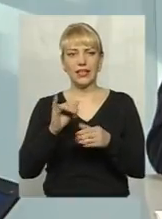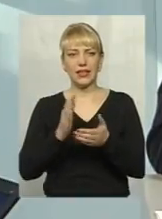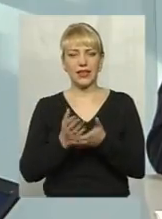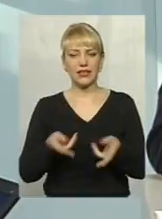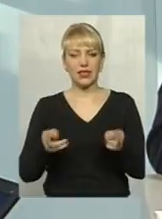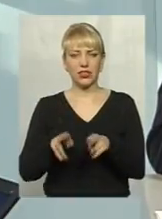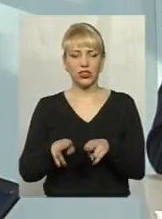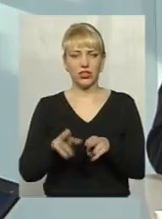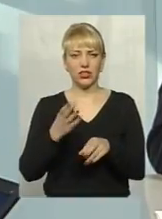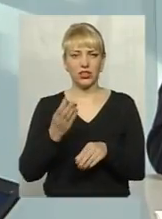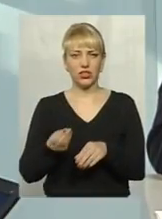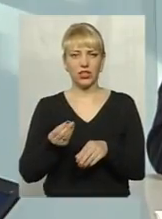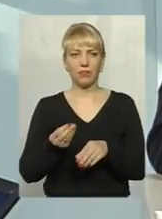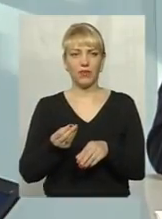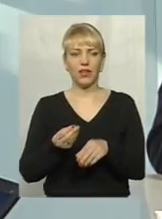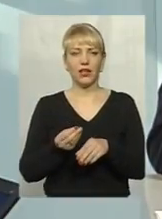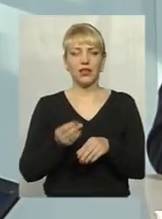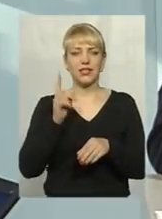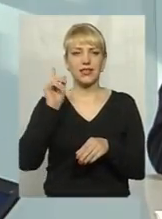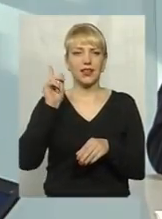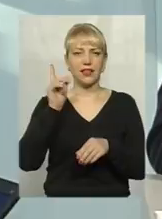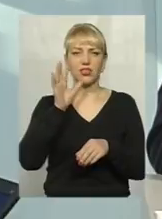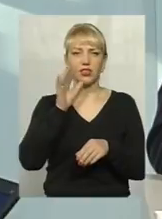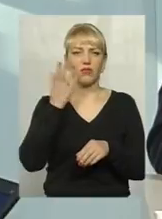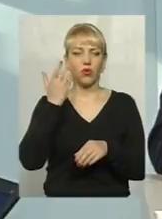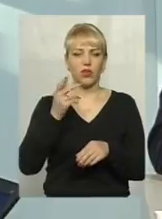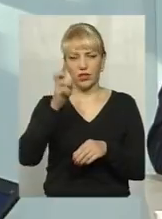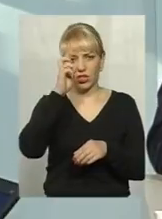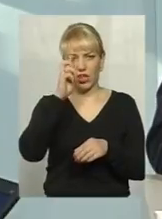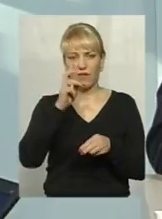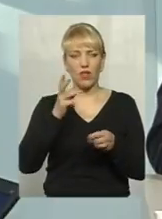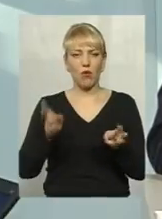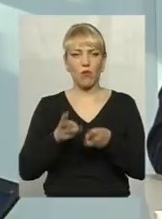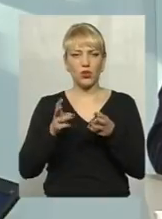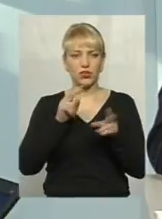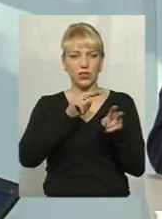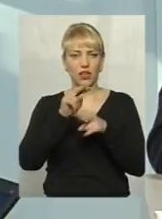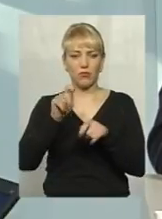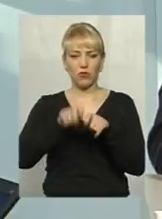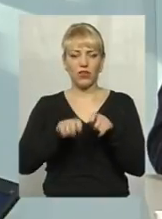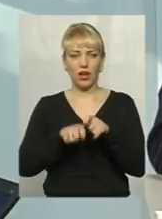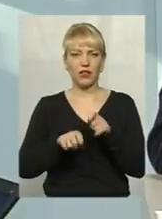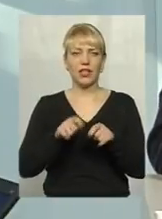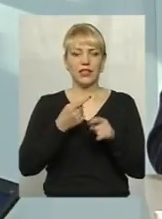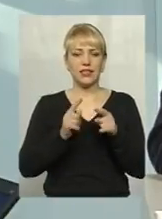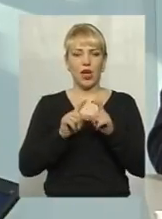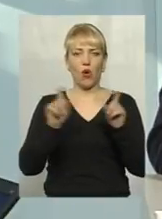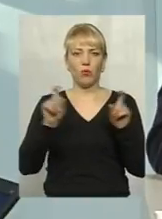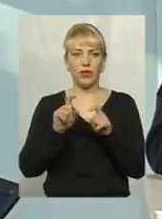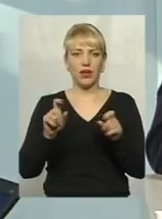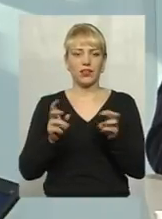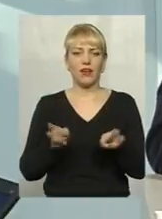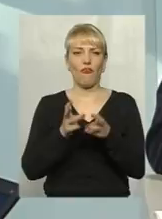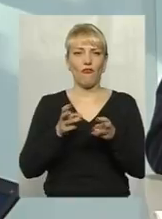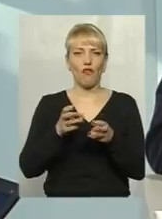залишилися ще з тих часів, коли Державний пожежний нагляд перевіряв ці об'єкти і вогнегасники, і системи пожежгасіння.